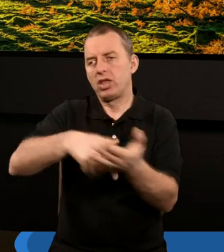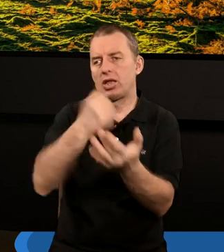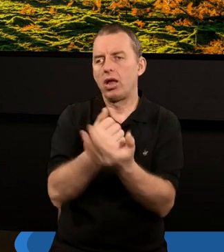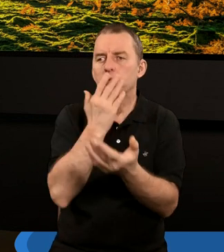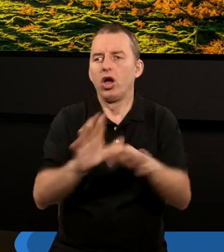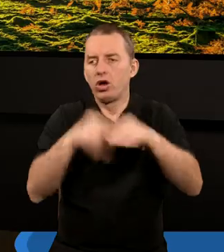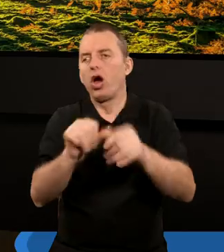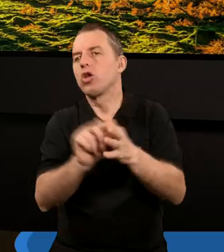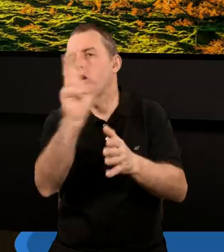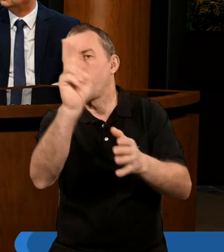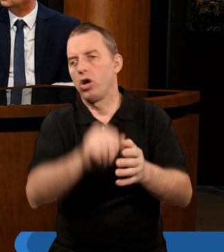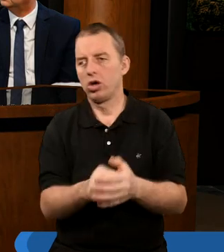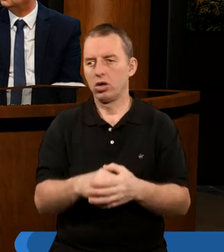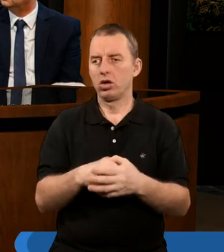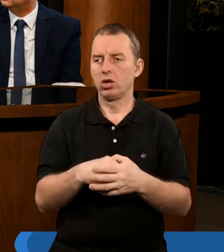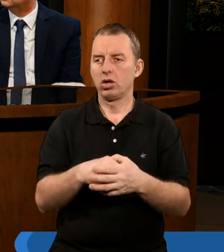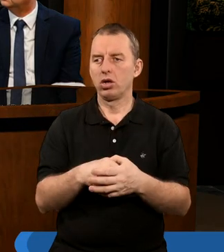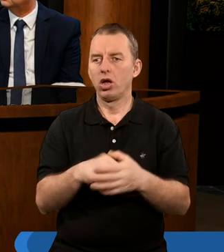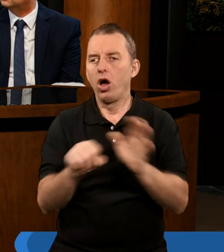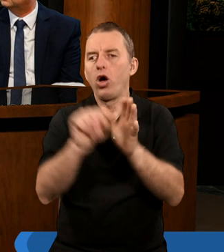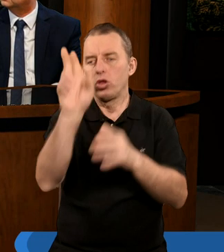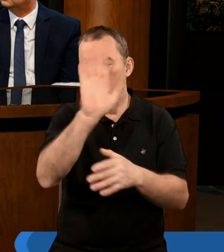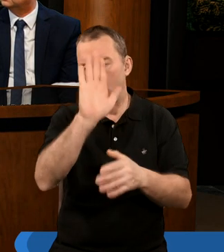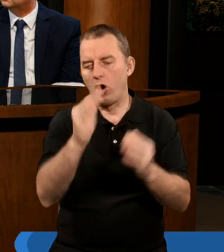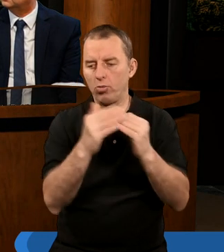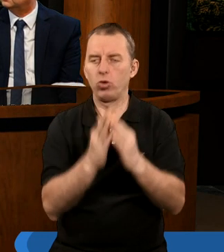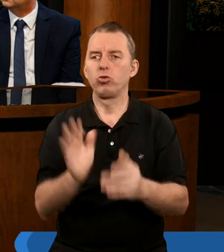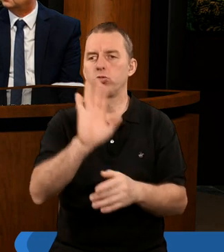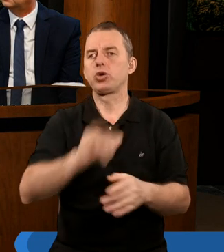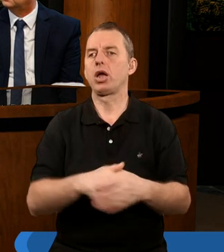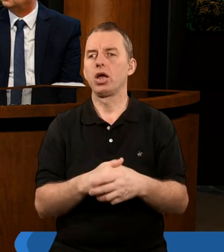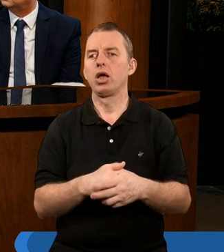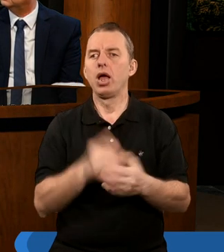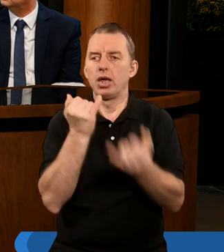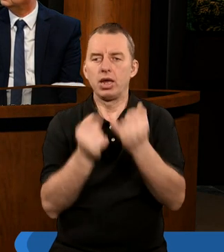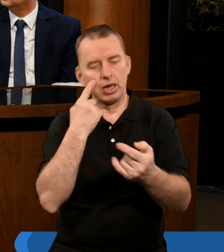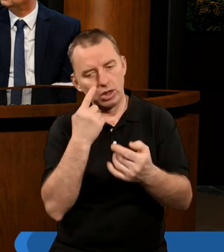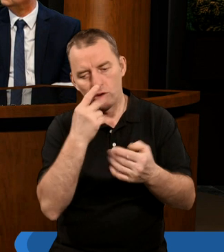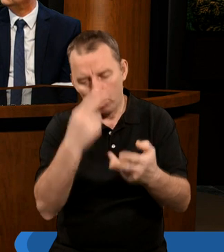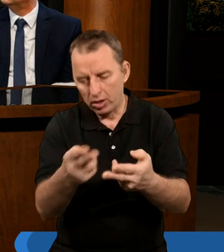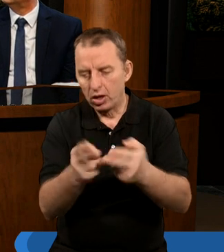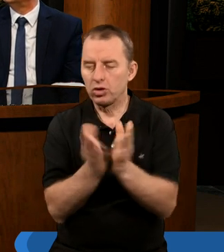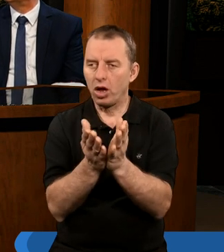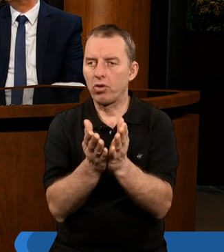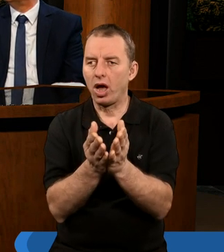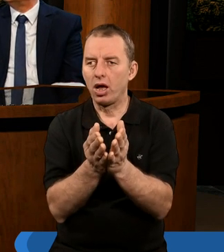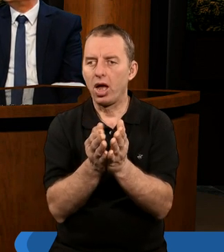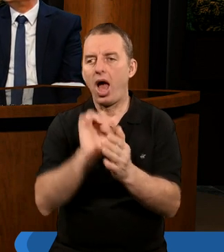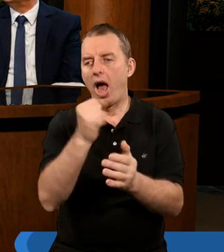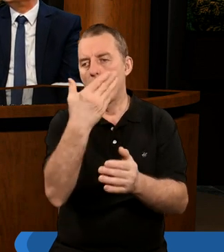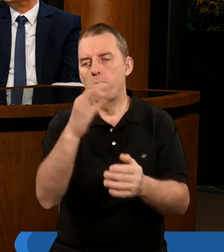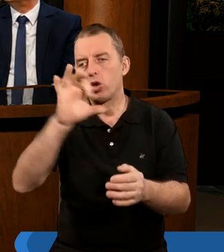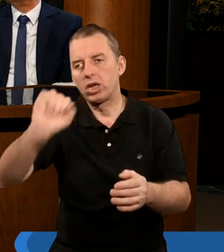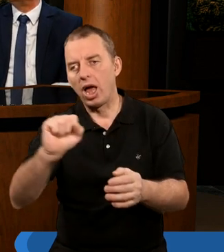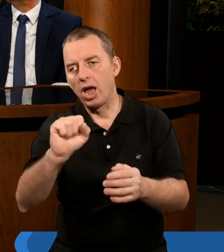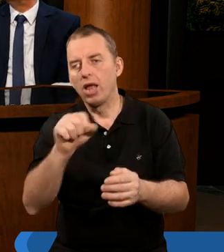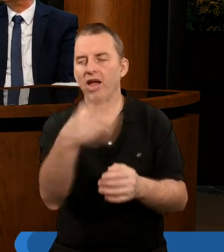że Sąd Boży rozpocznie się od kogo? Wierzących. Od Domu Bożego, prawda? Jeśli zerkniemy chociażby na Księgę Amosa,